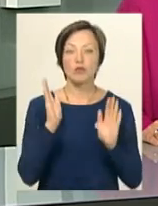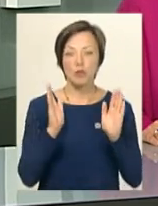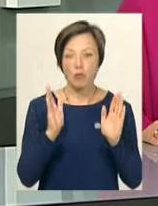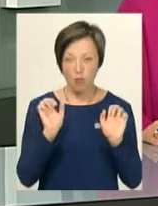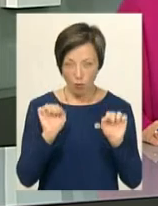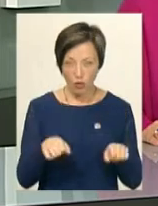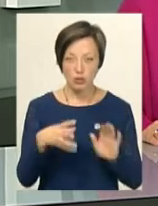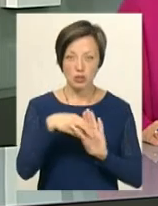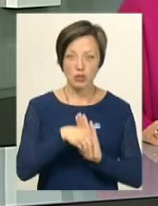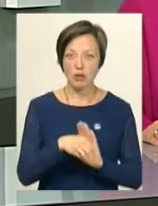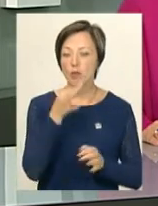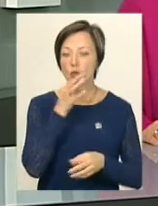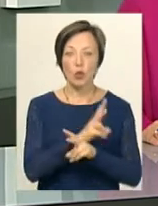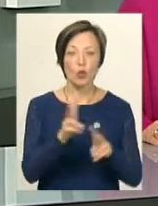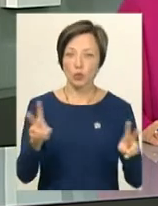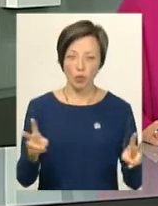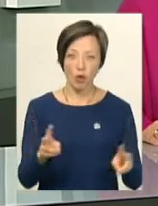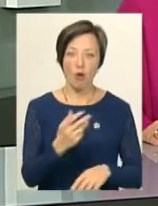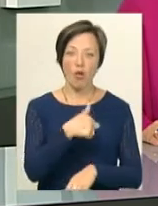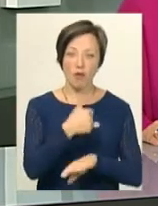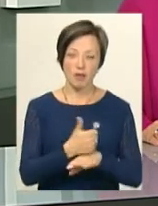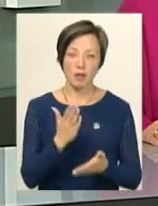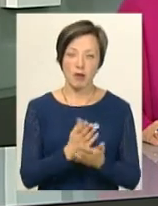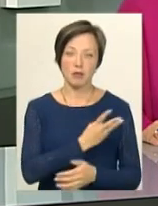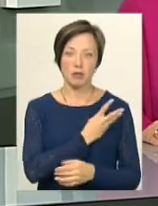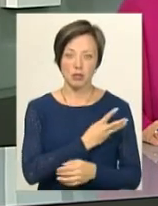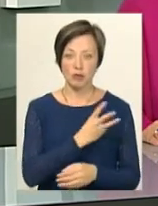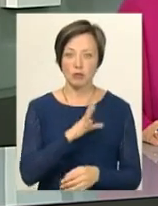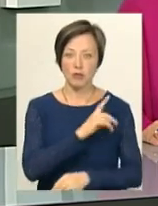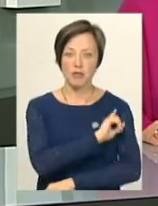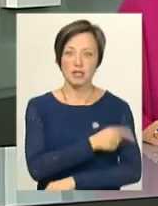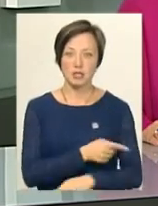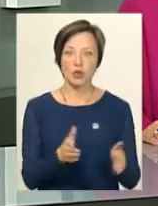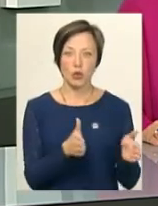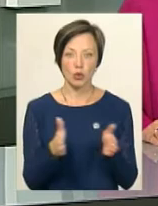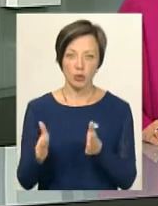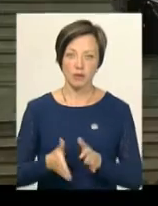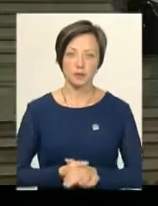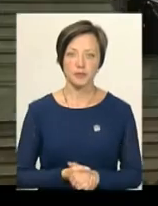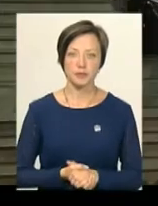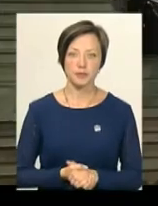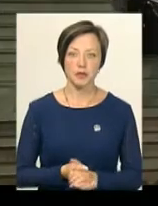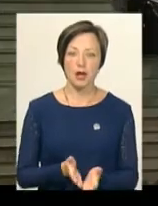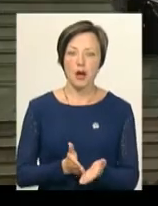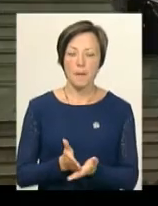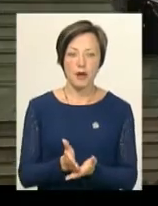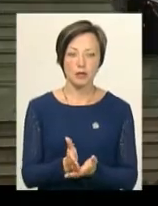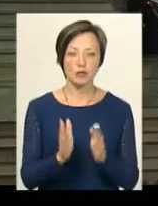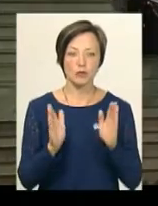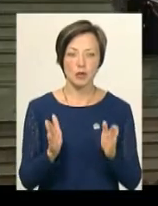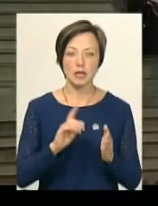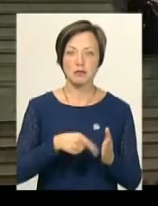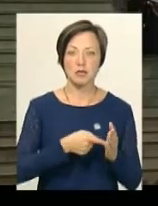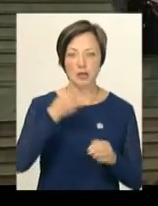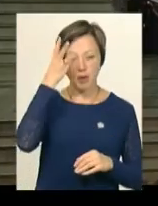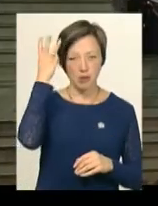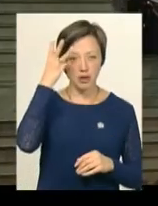каже Олександр Галкін, може будь-хто. Головне – мати бажання і бути фізично готовим. Маршрут буде проходити з міста